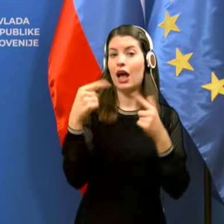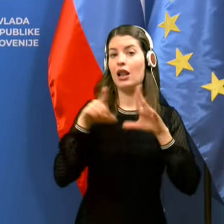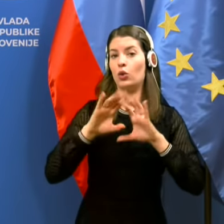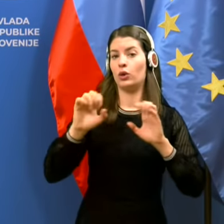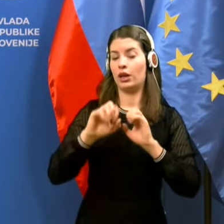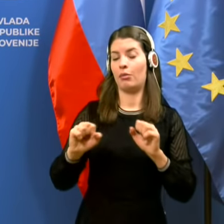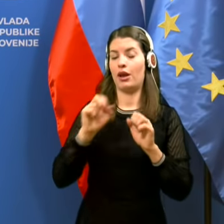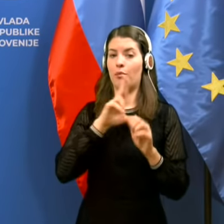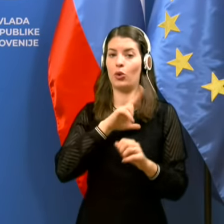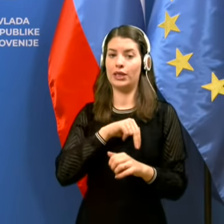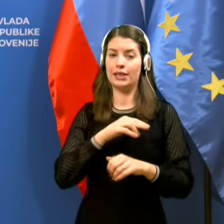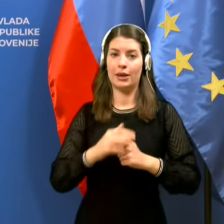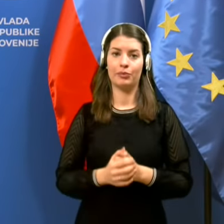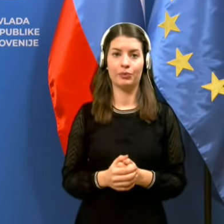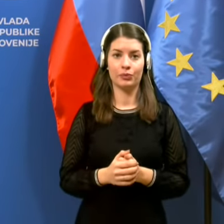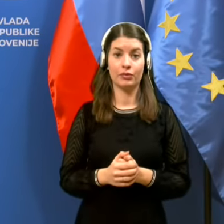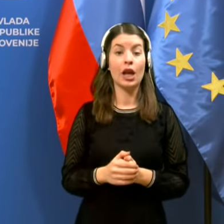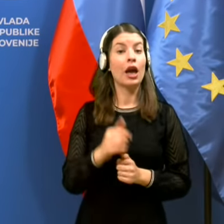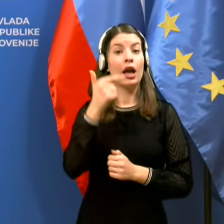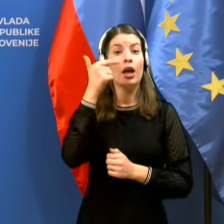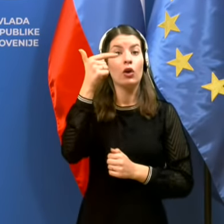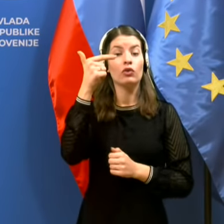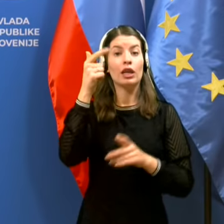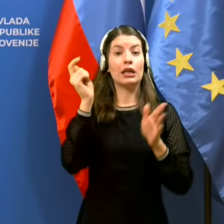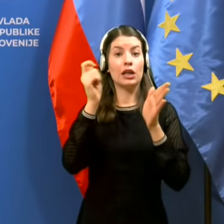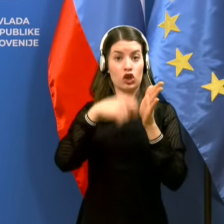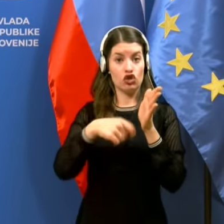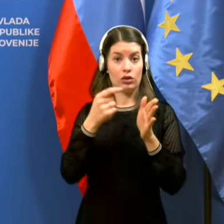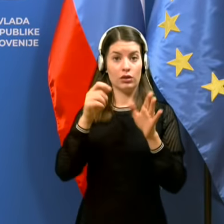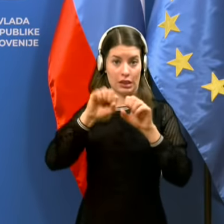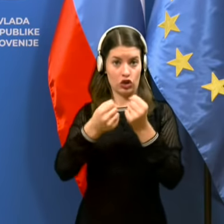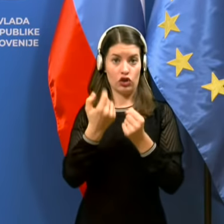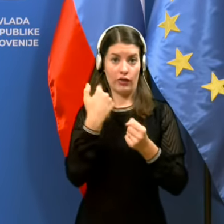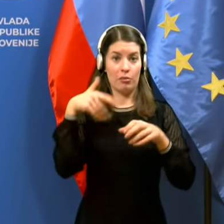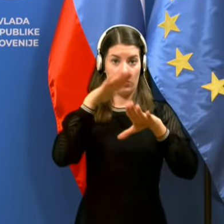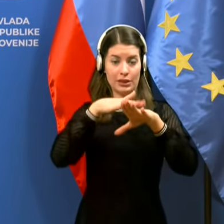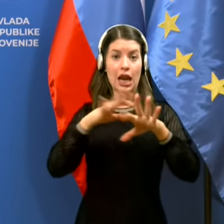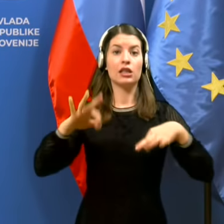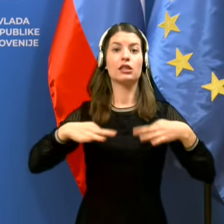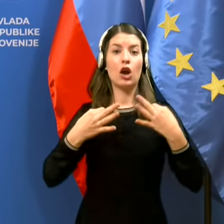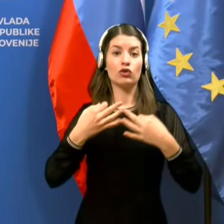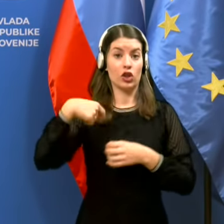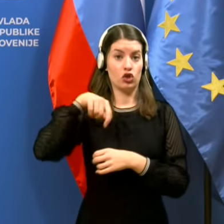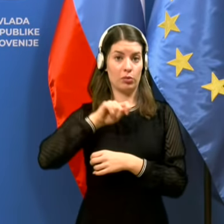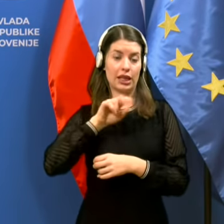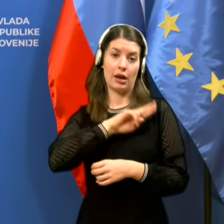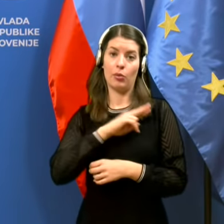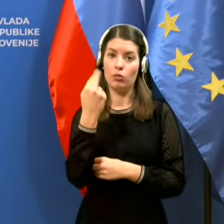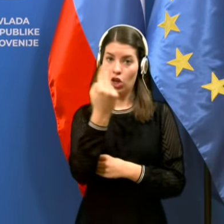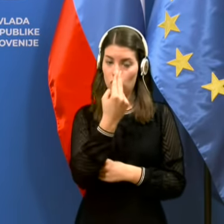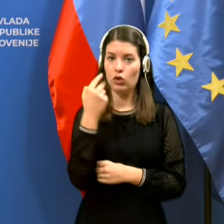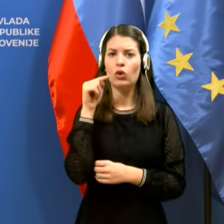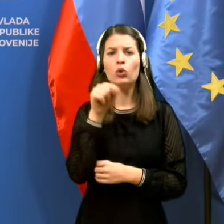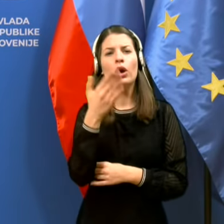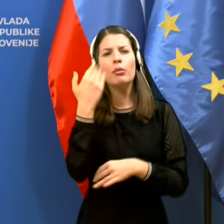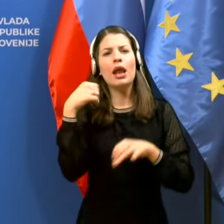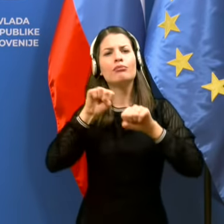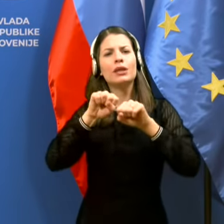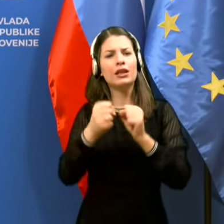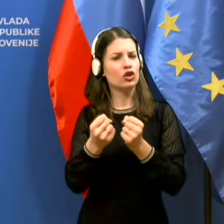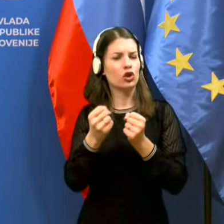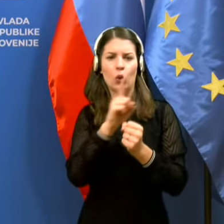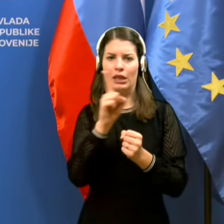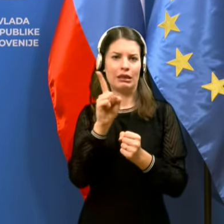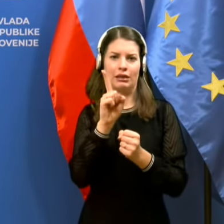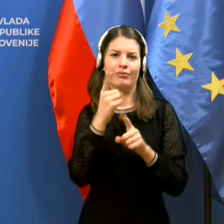policista. O samo dveh kršitvah pa smo obvestili Zdravstveni inšpektorat Republike Slovenije, ker je šlo za kršitev, ki ni